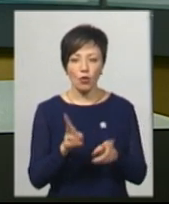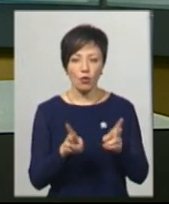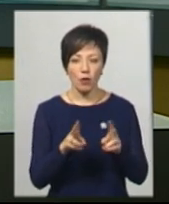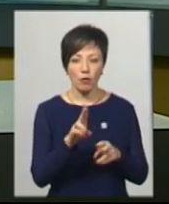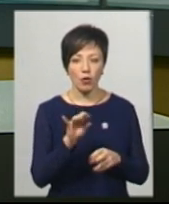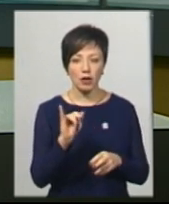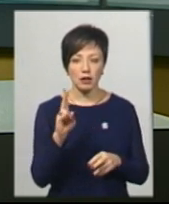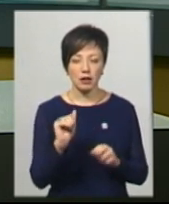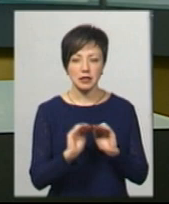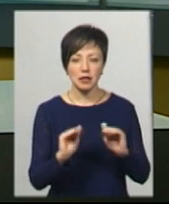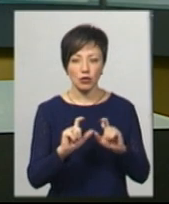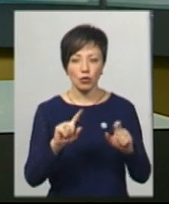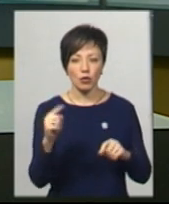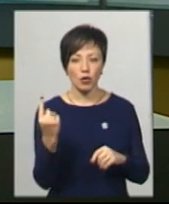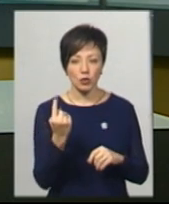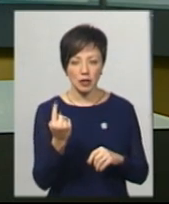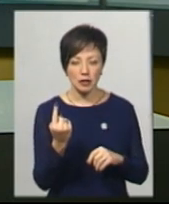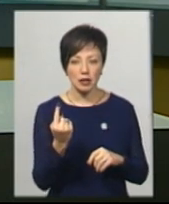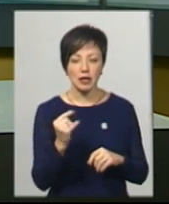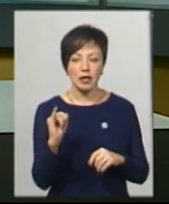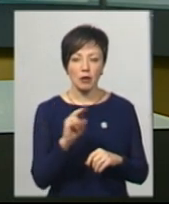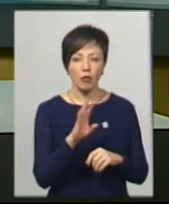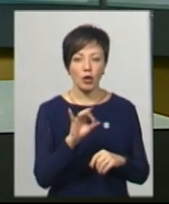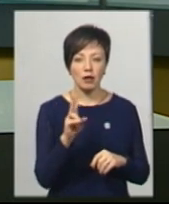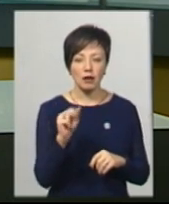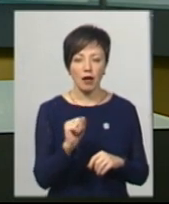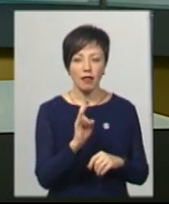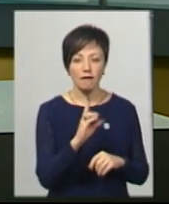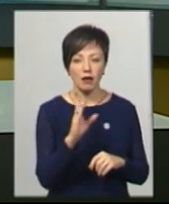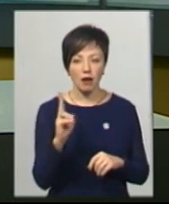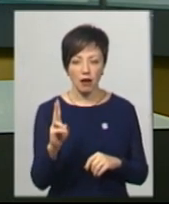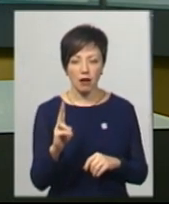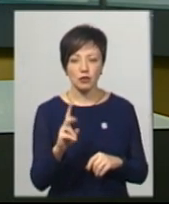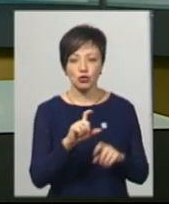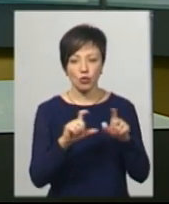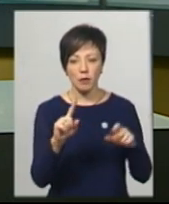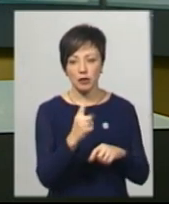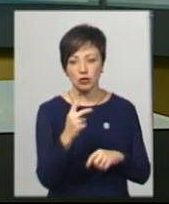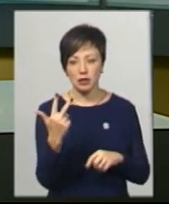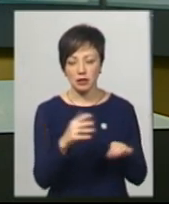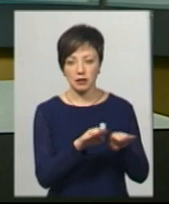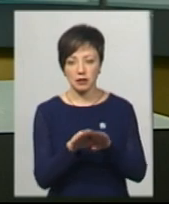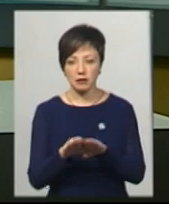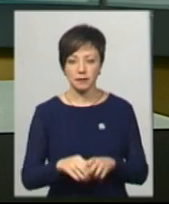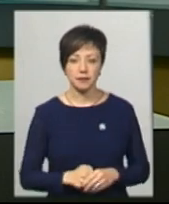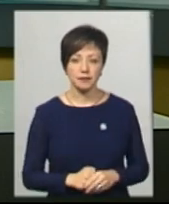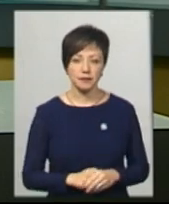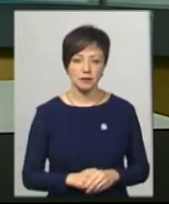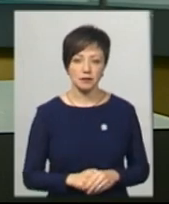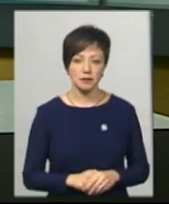Панінківського садка номер один «Зірочка» та Панінківського НВК ЗОЖ першого-третєго ступенів перша гімназія.